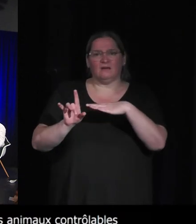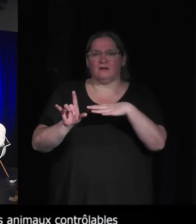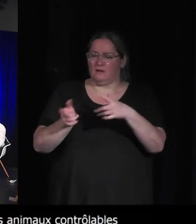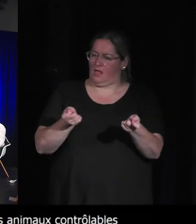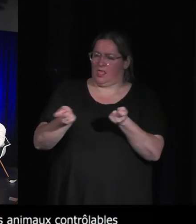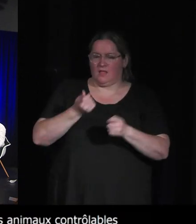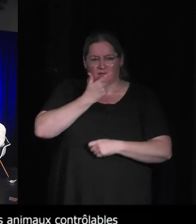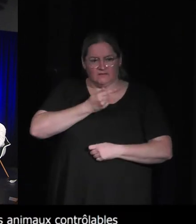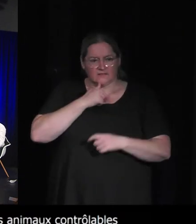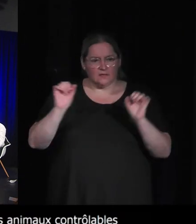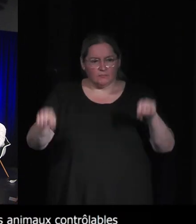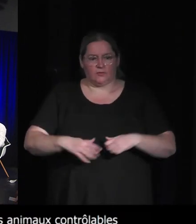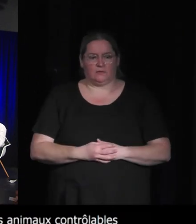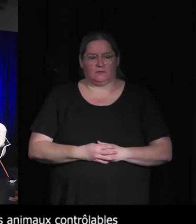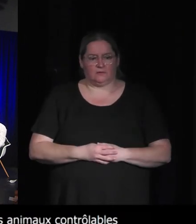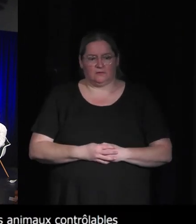utilisateurs